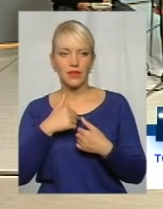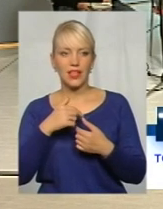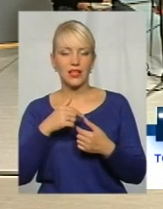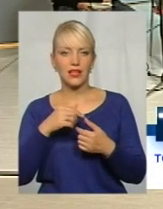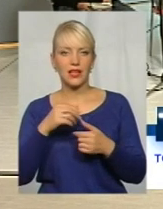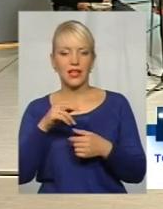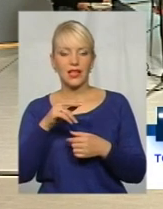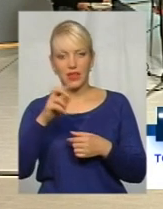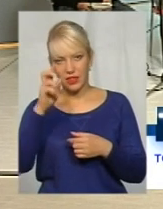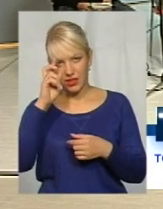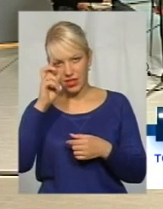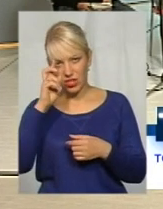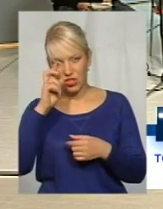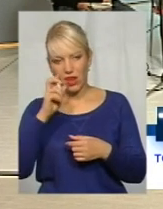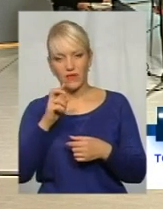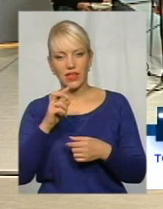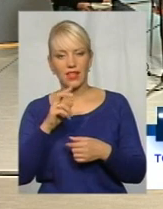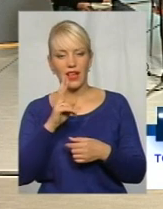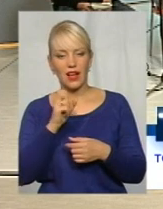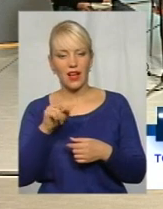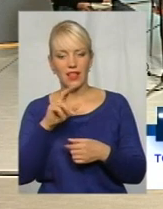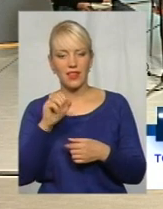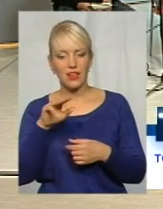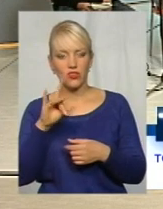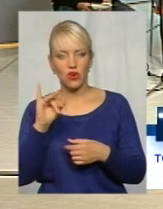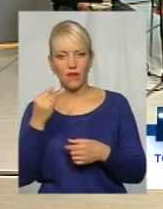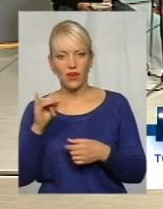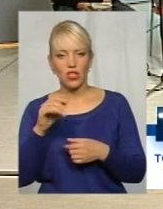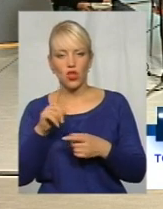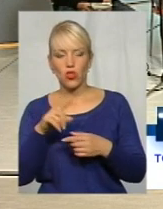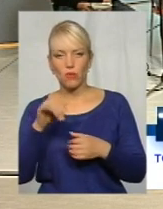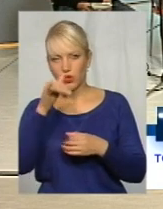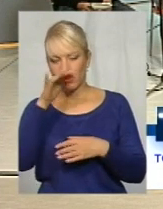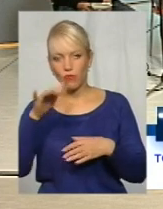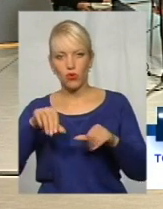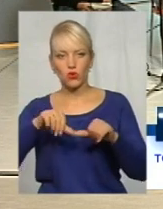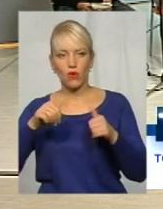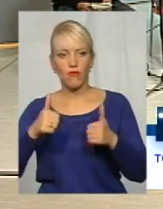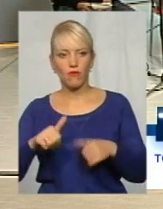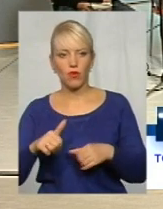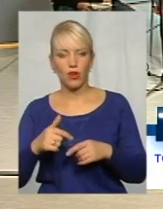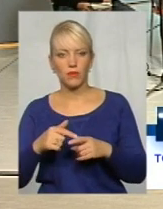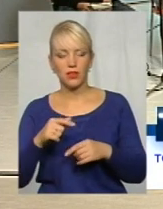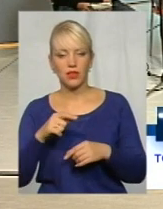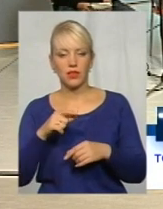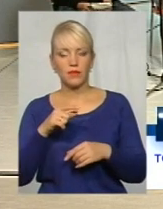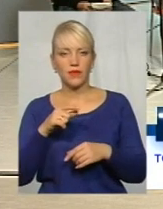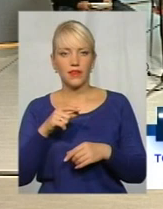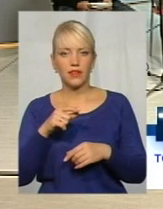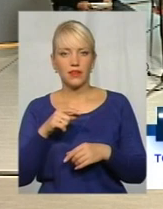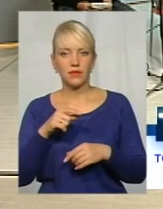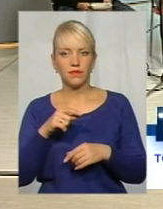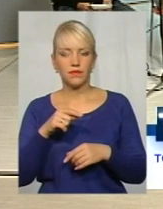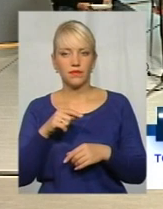номер. Я лише 4 роки в школі, і я не могла оформити цей кадастровий номер. Мені так сказали, то вони в